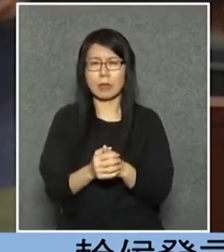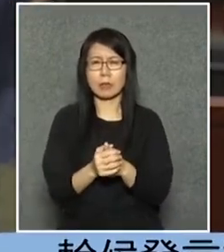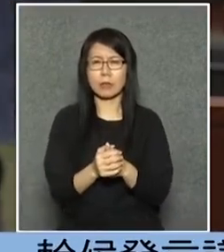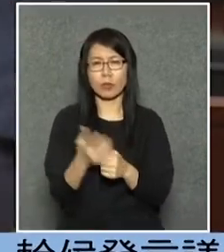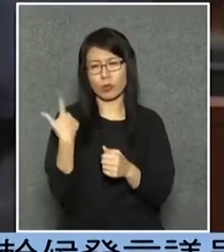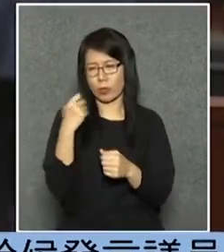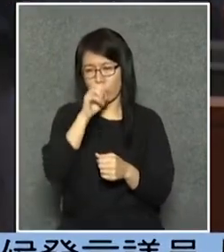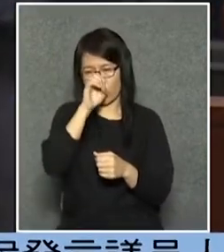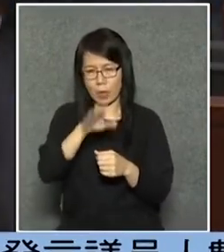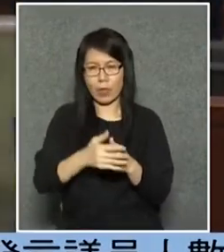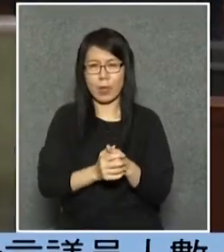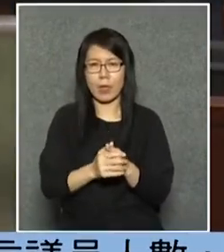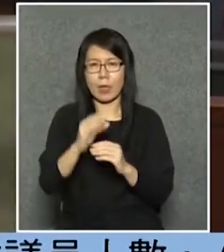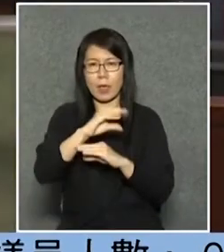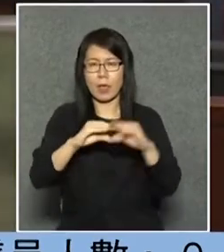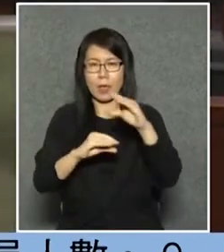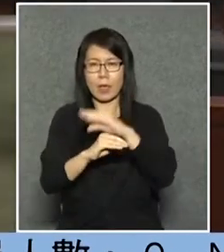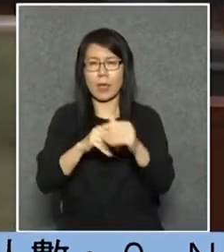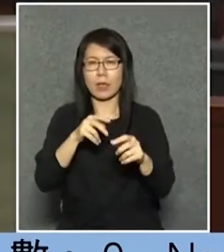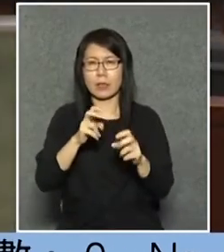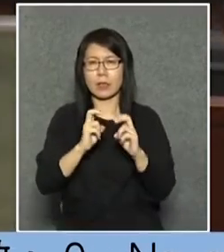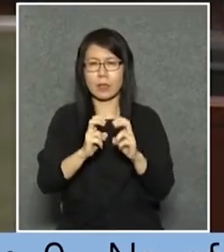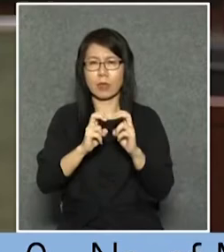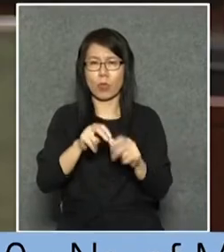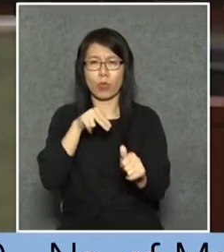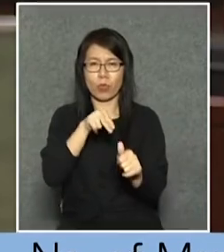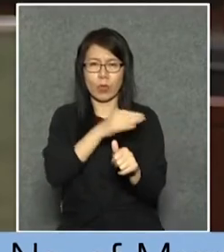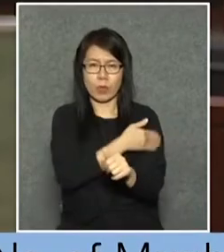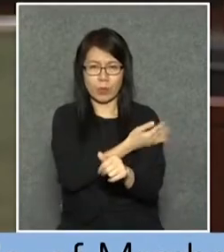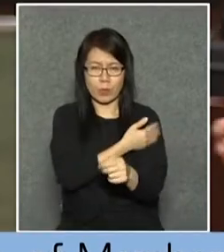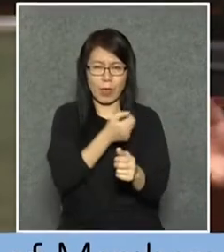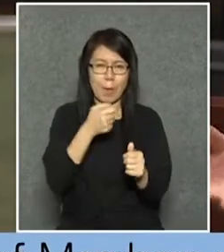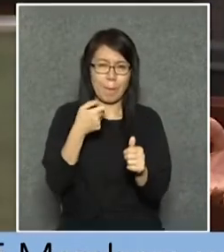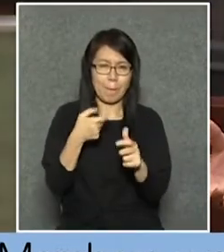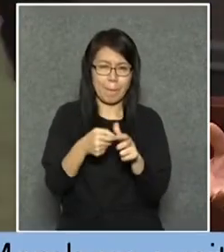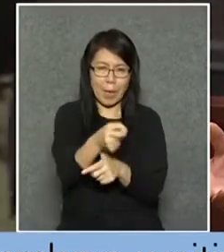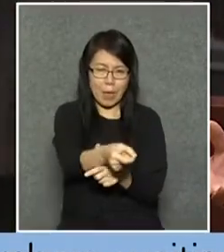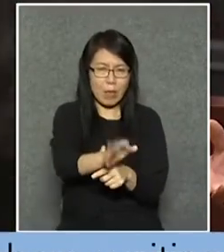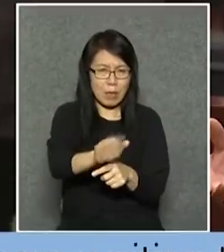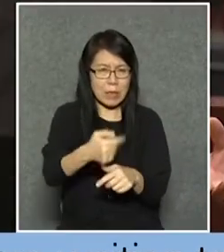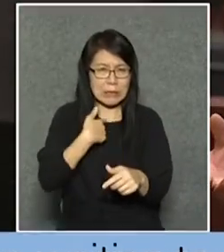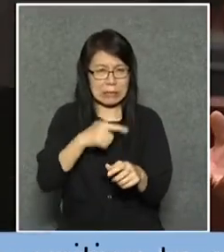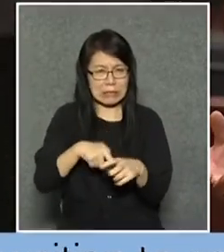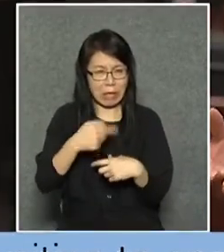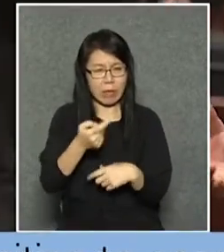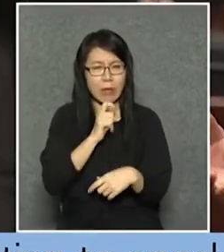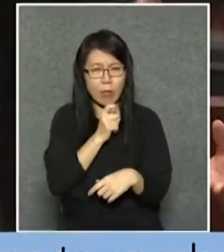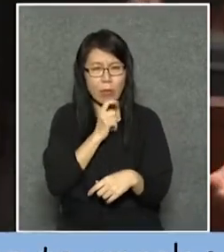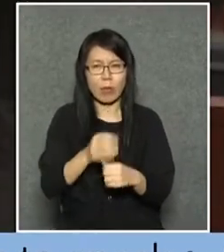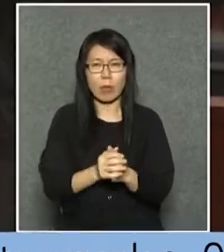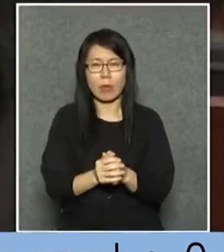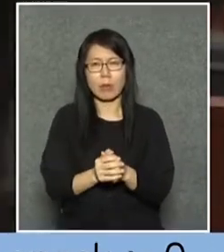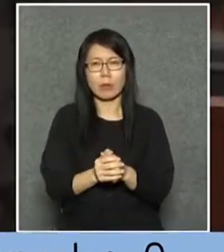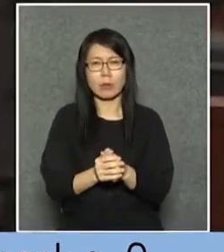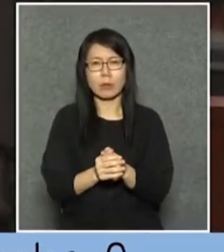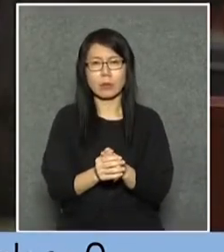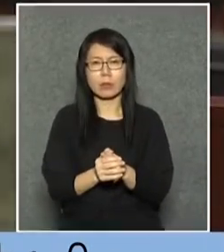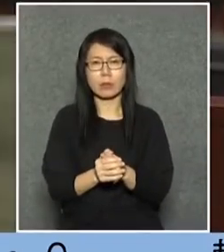說的起鐵路管理費又可以收錢即他根本就是一個這個這個